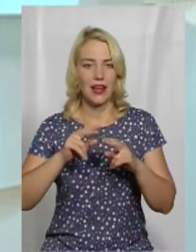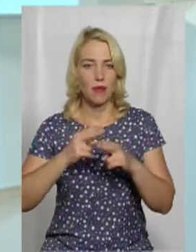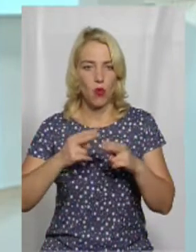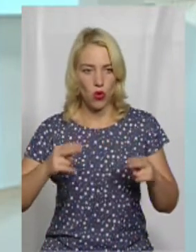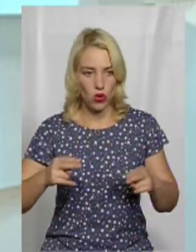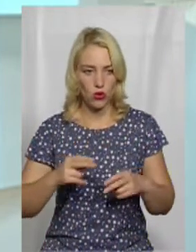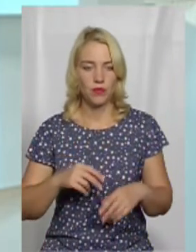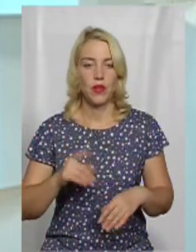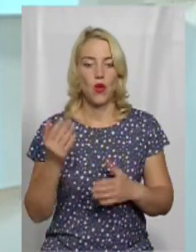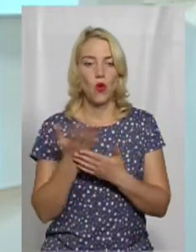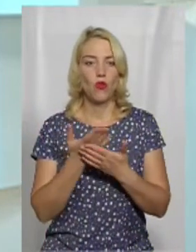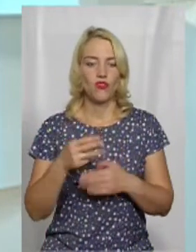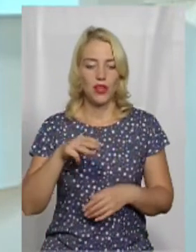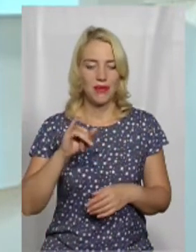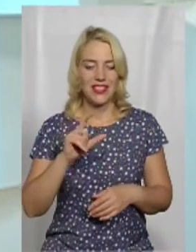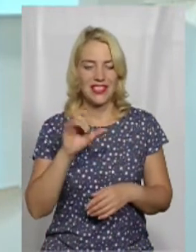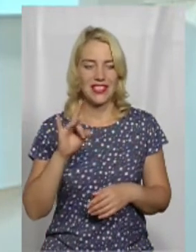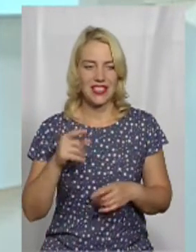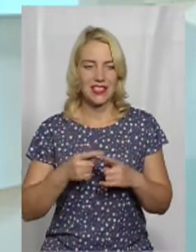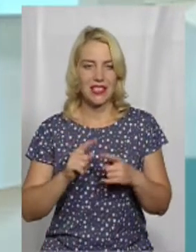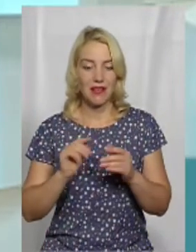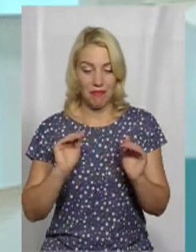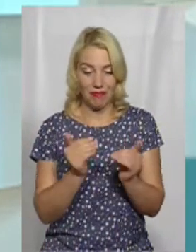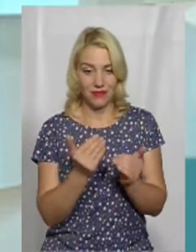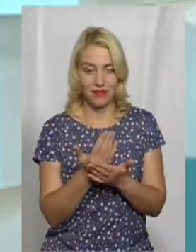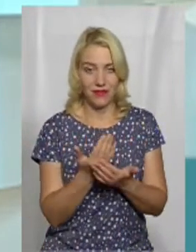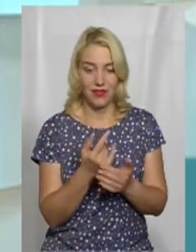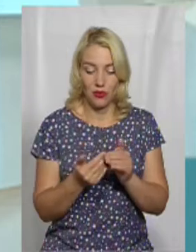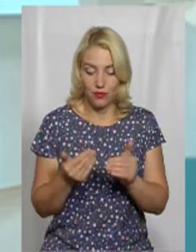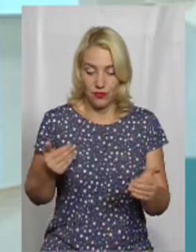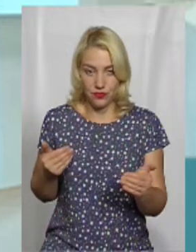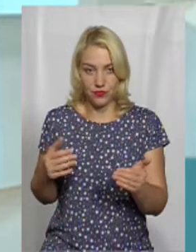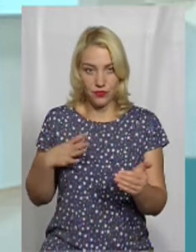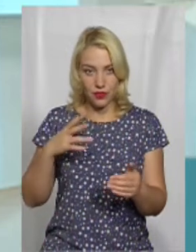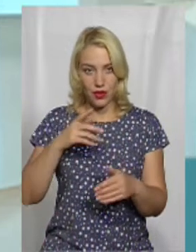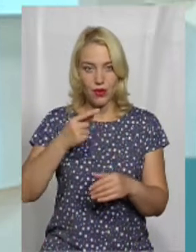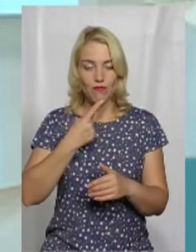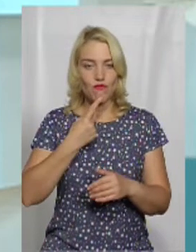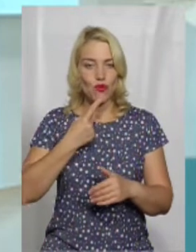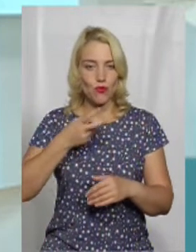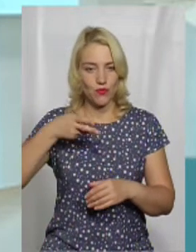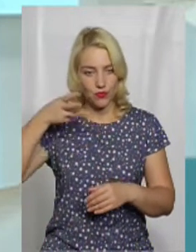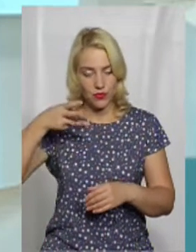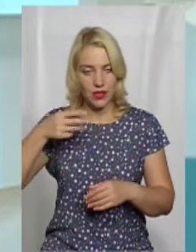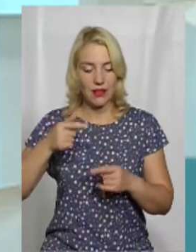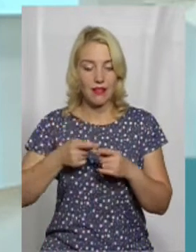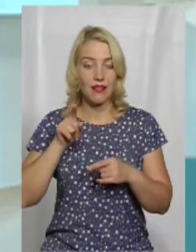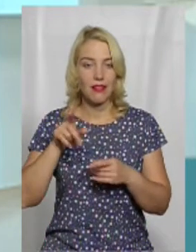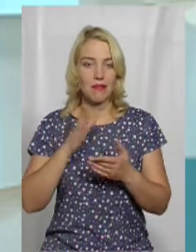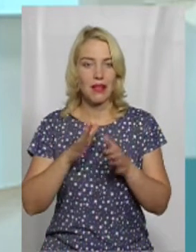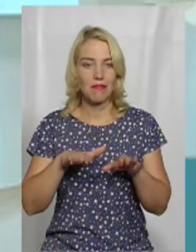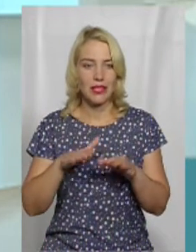фільмі, який от у тизер, це ж на трошки короткометражка, яка передувала цьому фільм, яка була таким тестовим моментом. Там є сцена біля аеропорту,